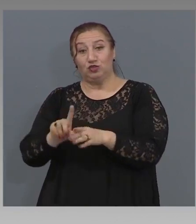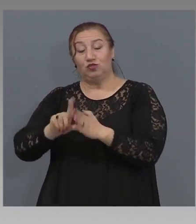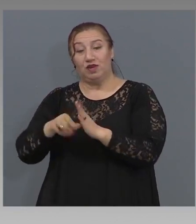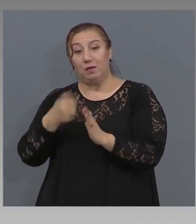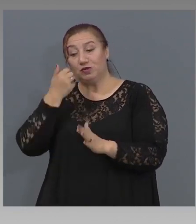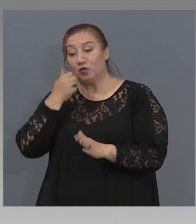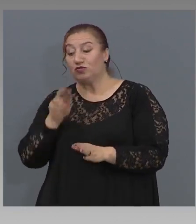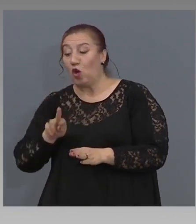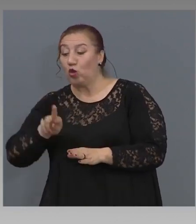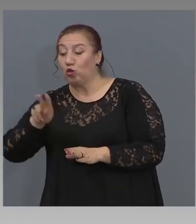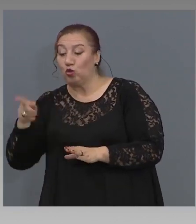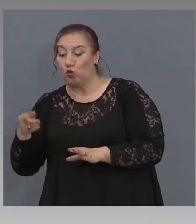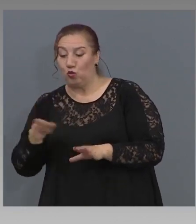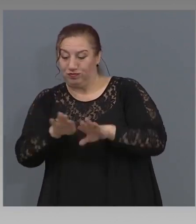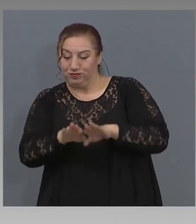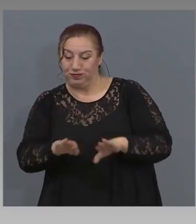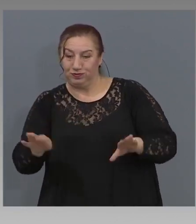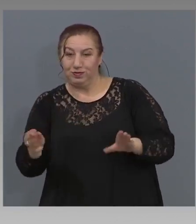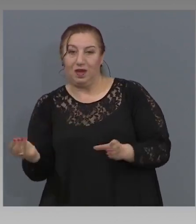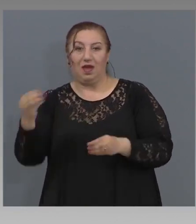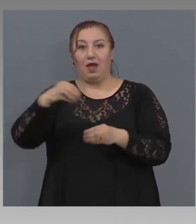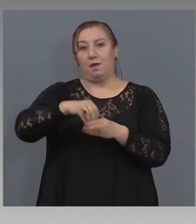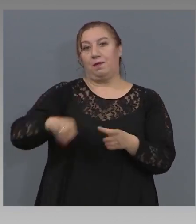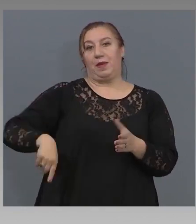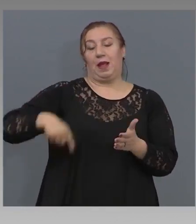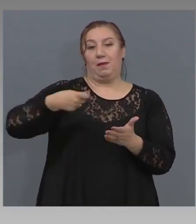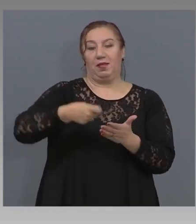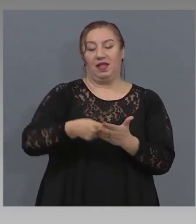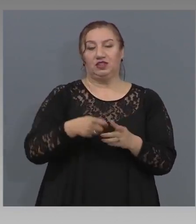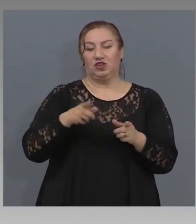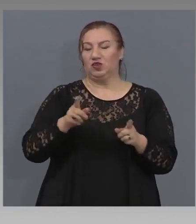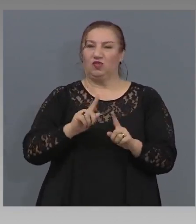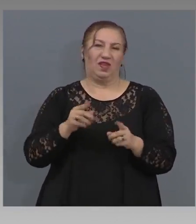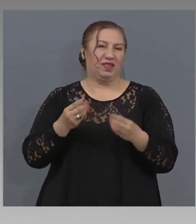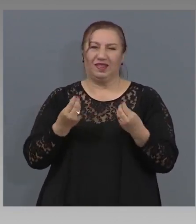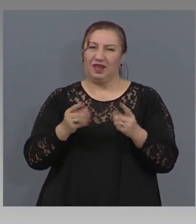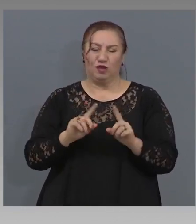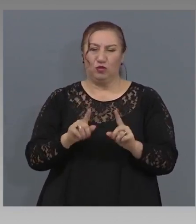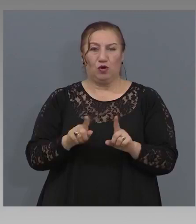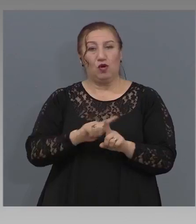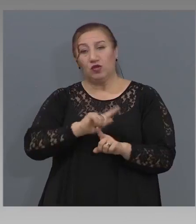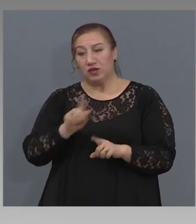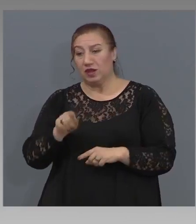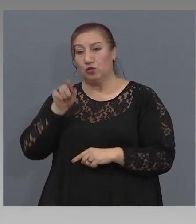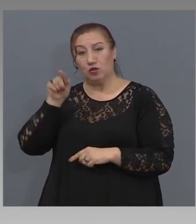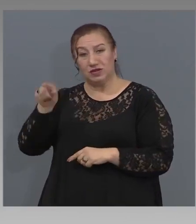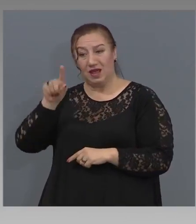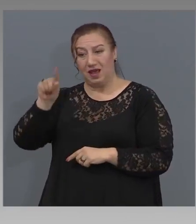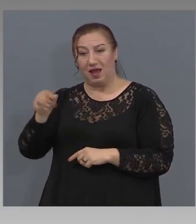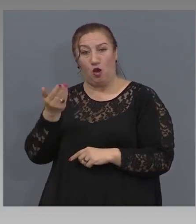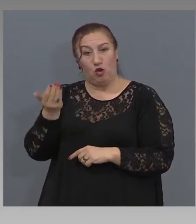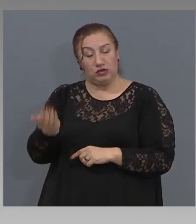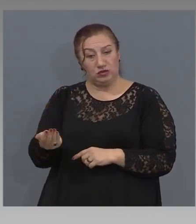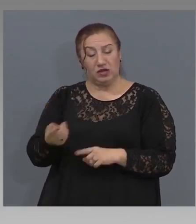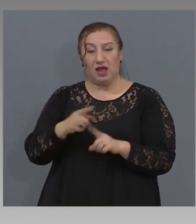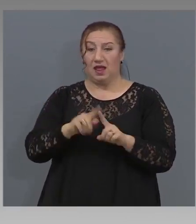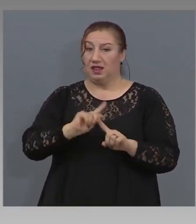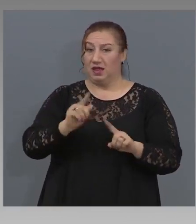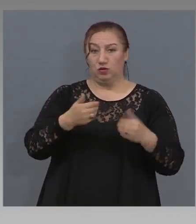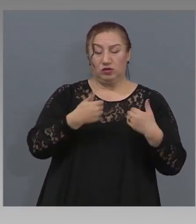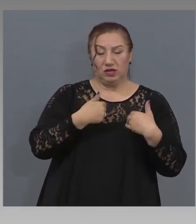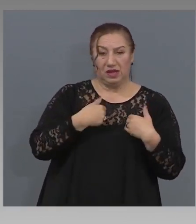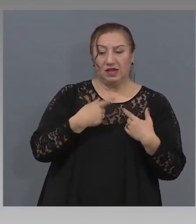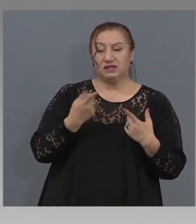плажни принадлежности. Това в никакъв случай няма да бъде добро нито за тях, нито за нас по отношение както качеството на